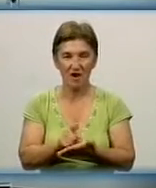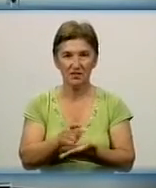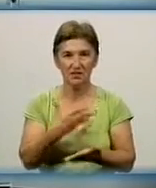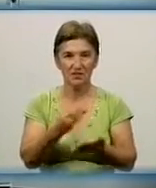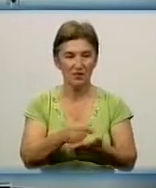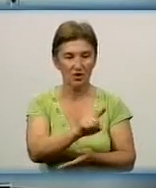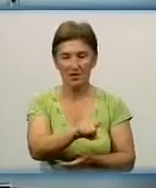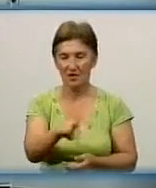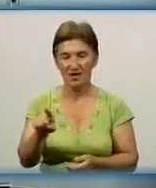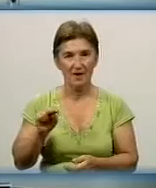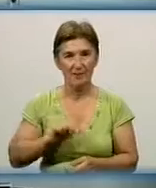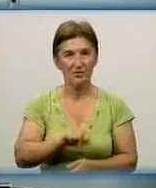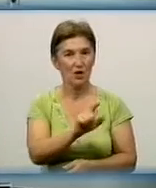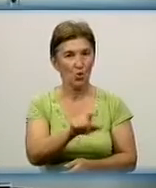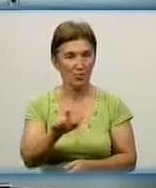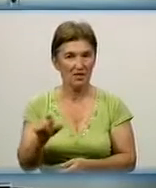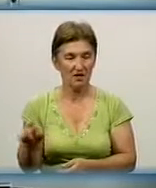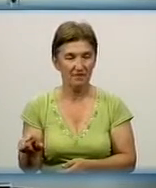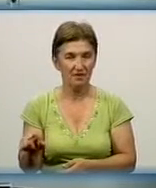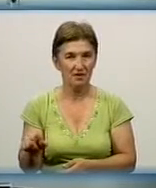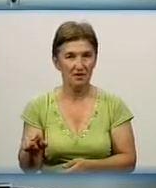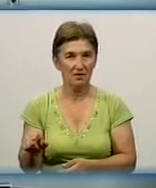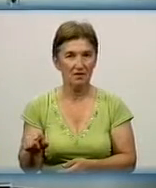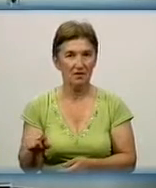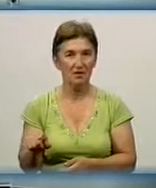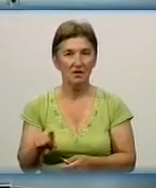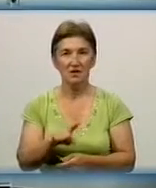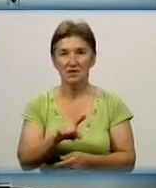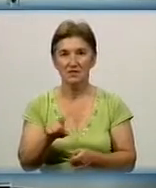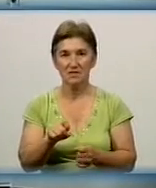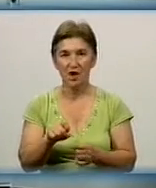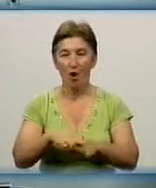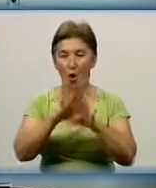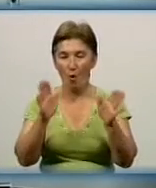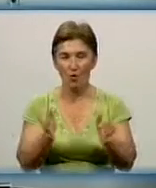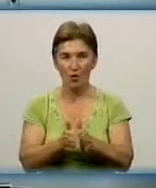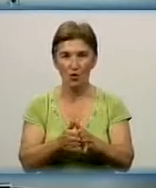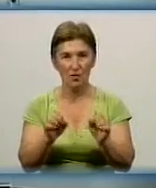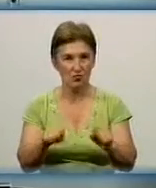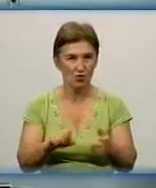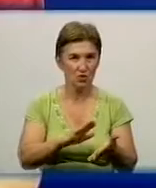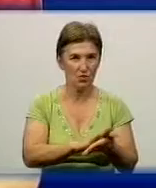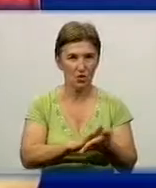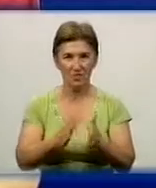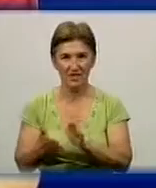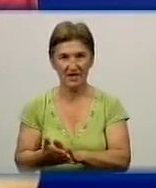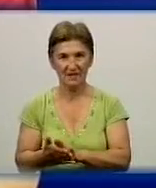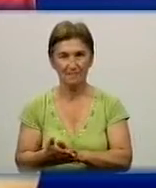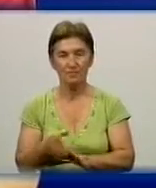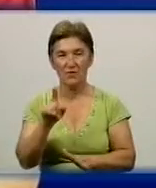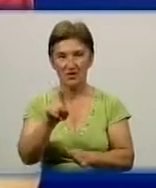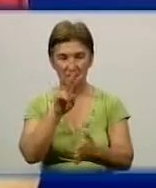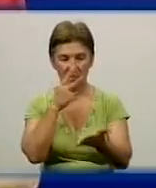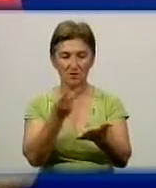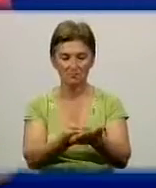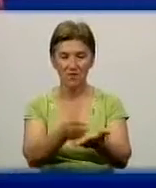відповідну суму, за об'єм якої ми можемо домовлятися. Це теза відображена в реформі,